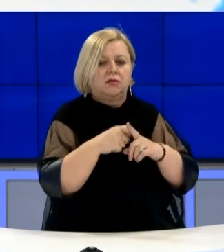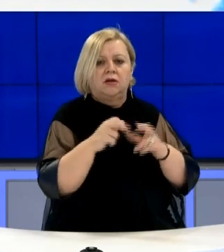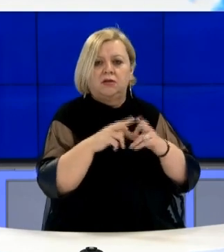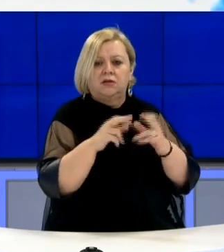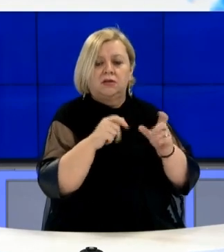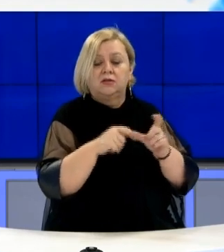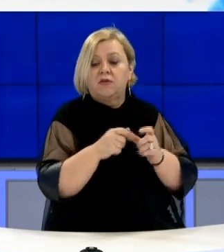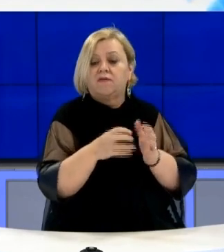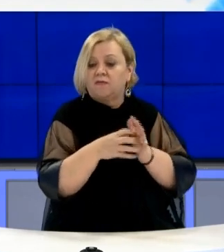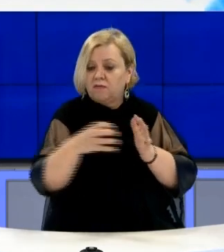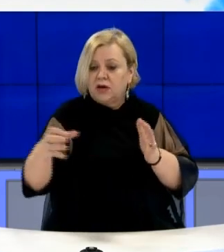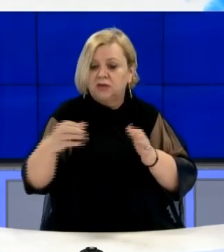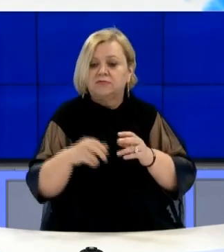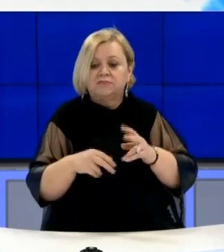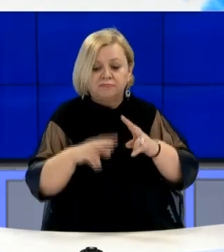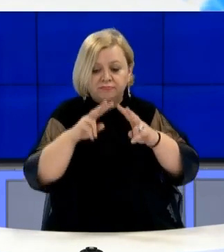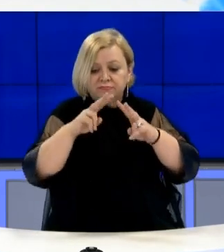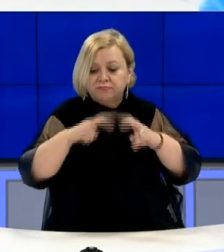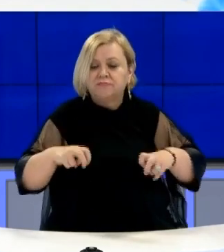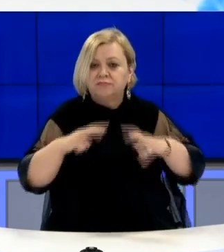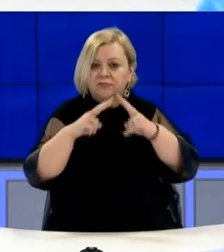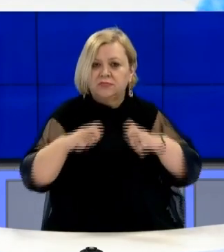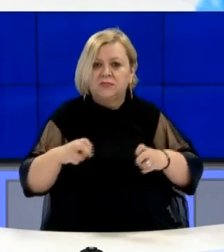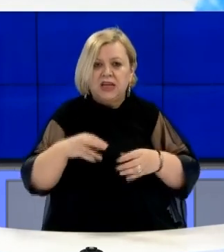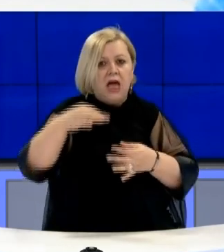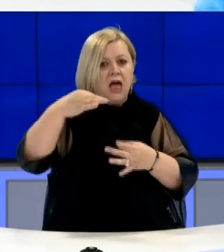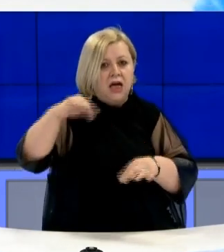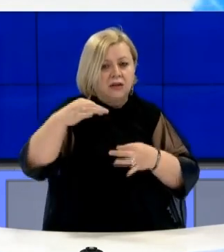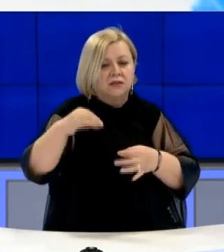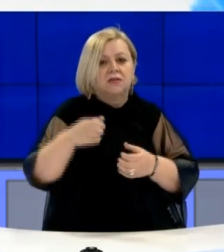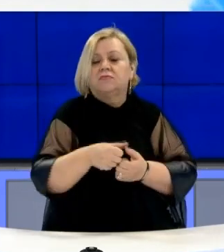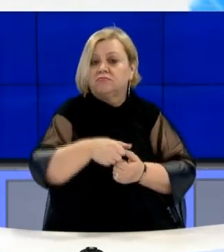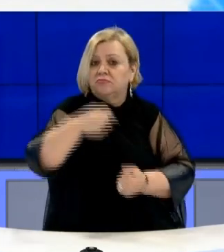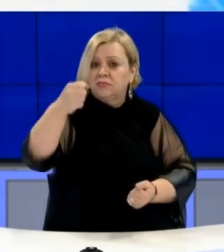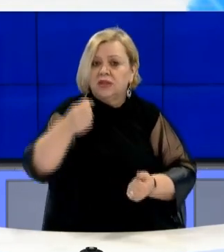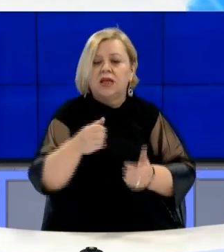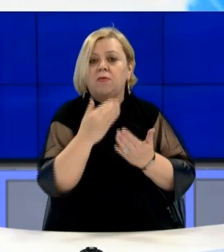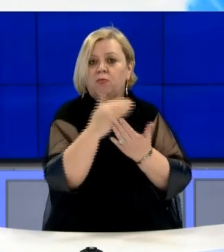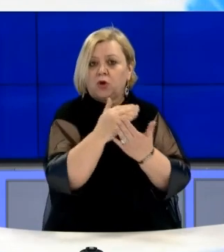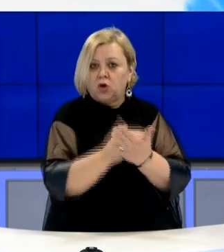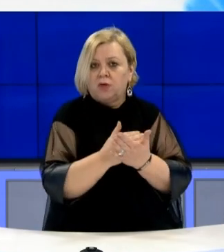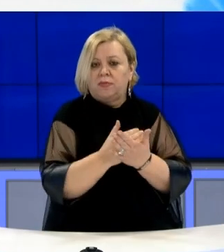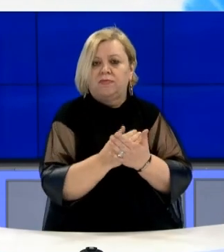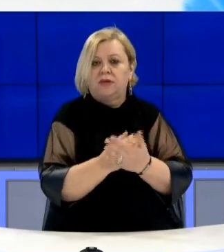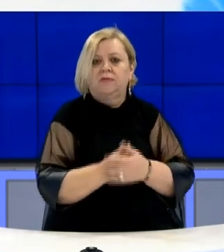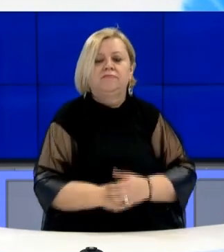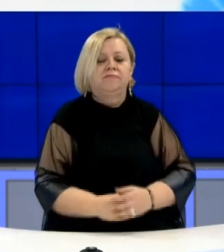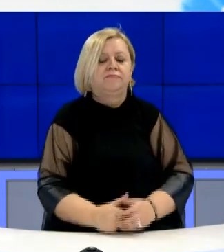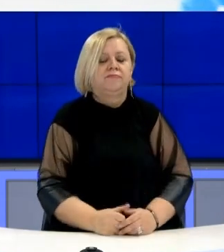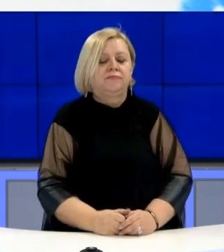vazhdo në procesi i lërsimit të akreditimit institucional dhe të programeve akademike.